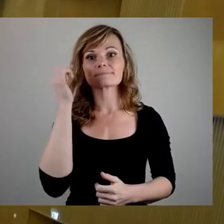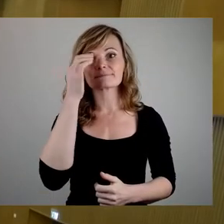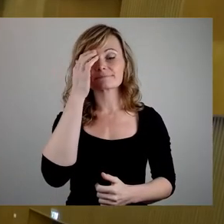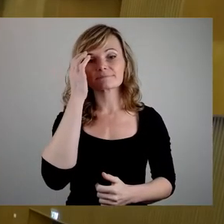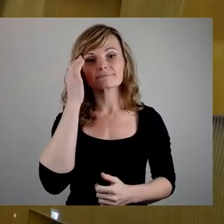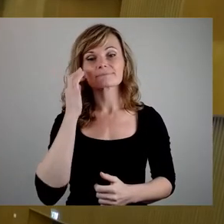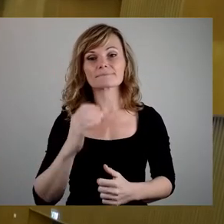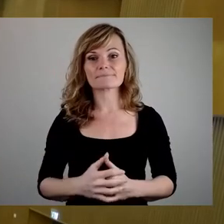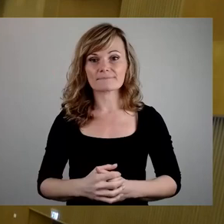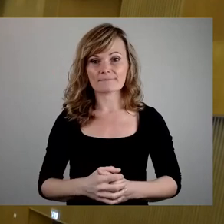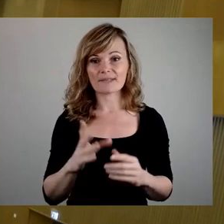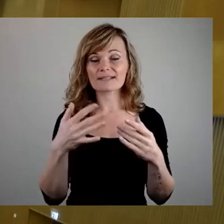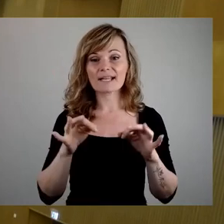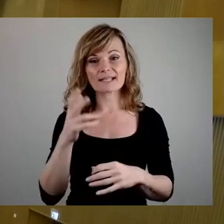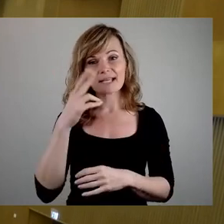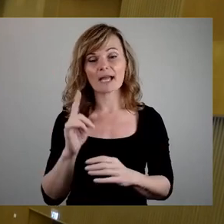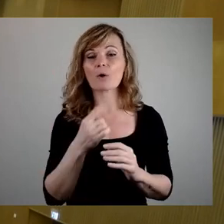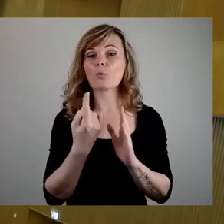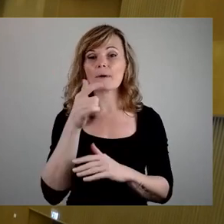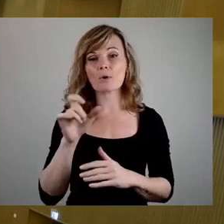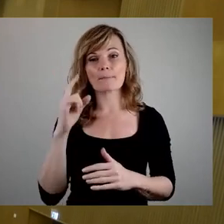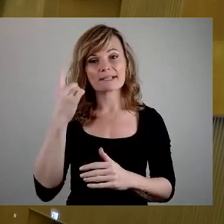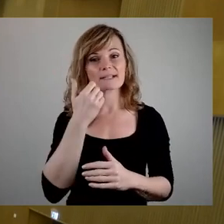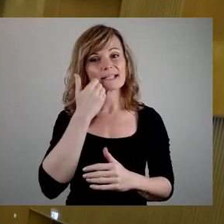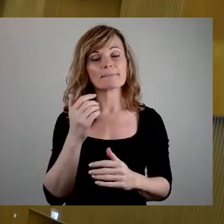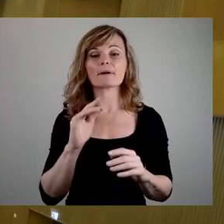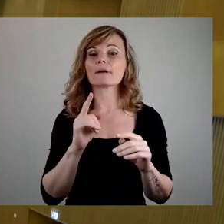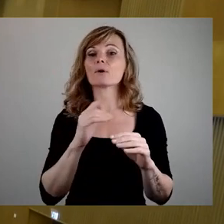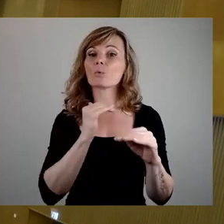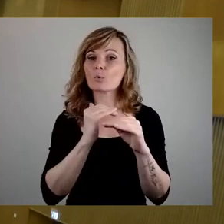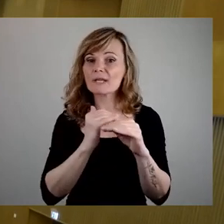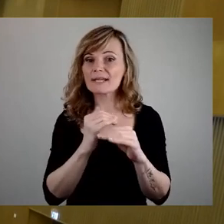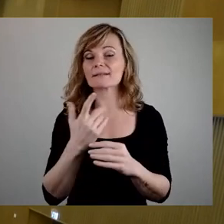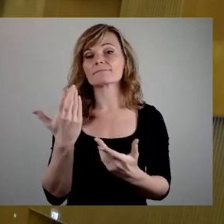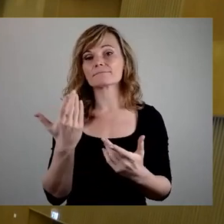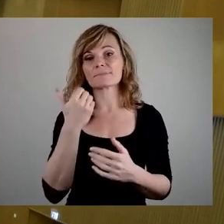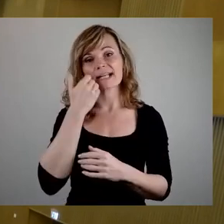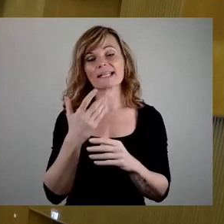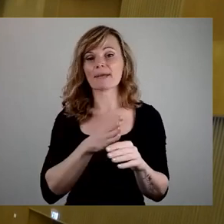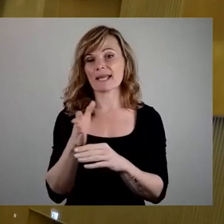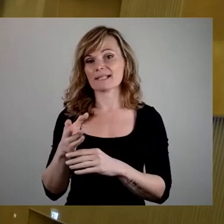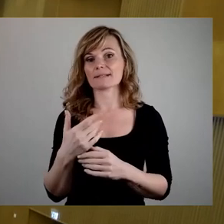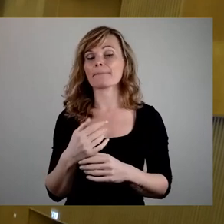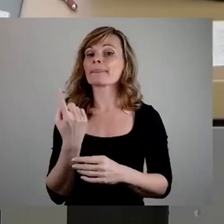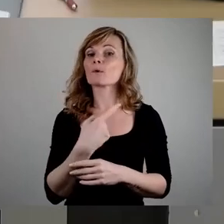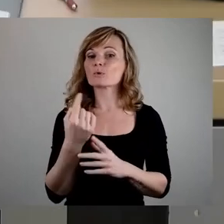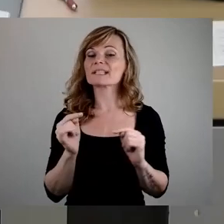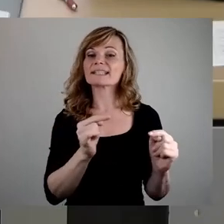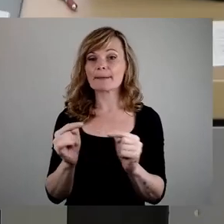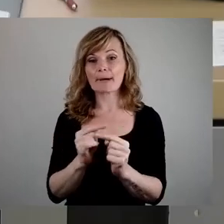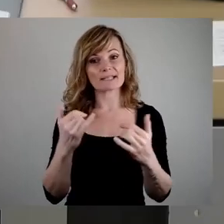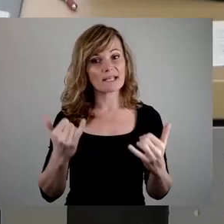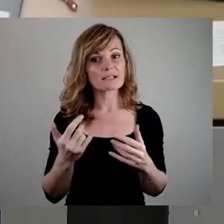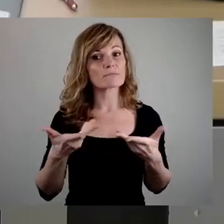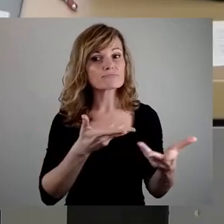Sehr geehrter Herr Oberbürgermeister, liebe Kolleginnen und Kollegen, liebe Gäste. Die Debatte, die wir heute führen, ist eigentlich unnötig, weil es ist